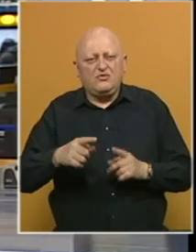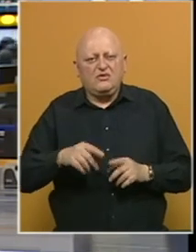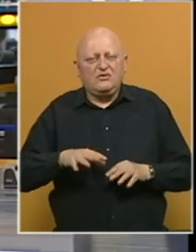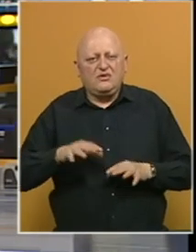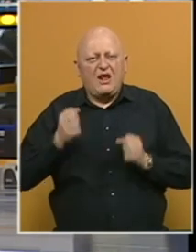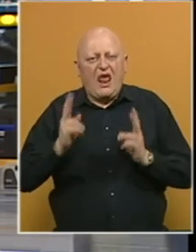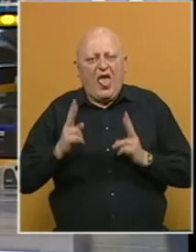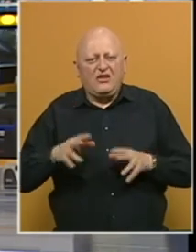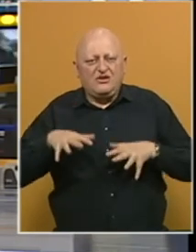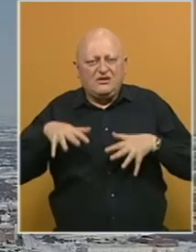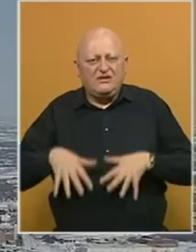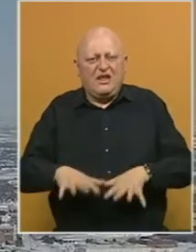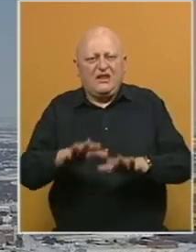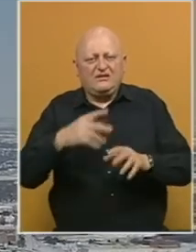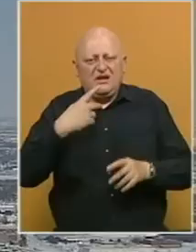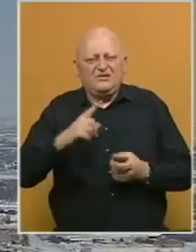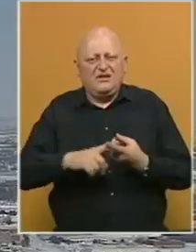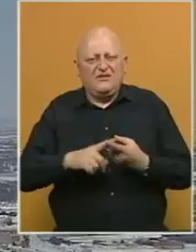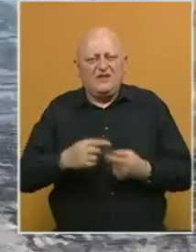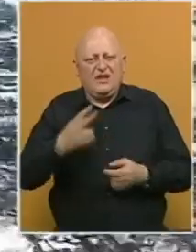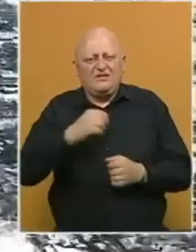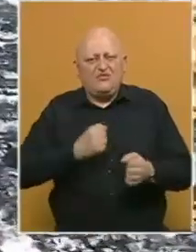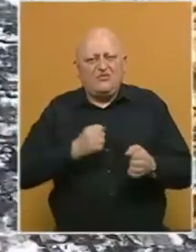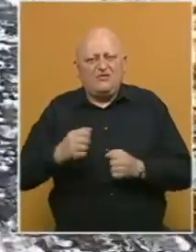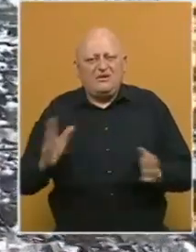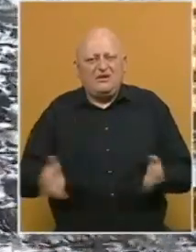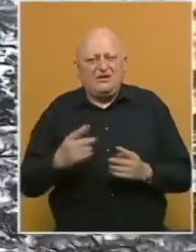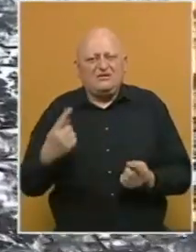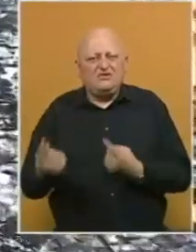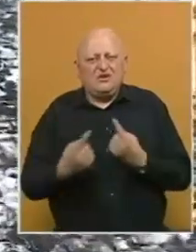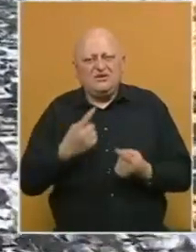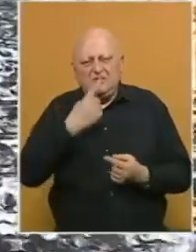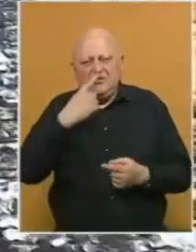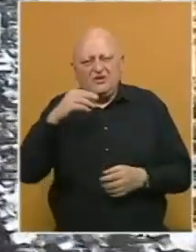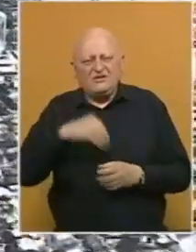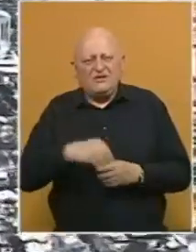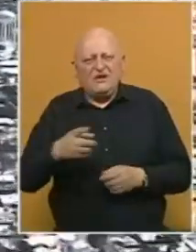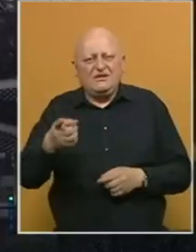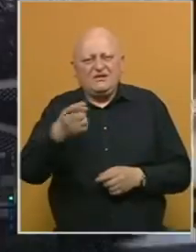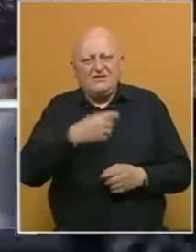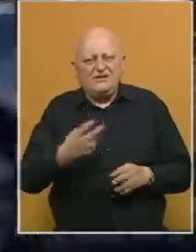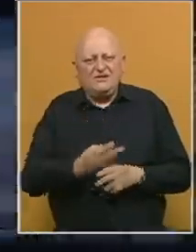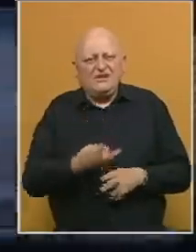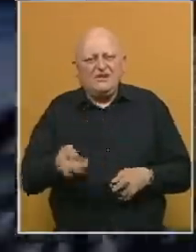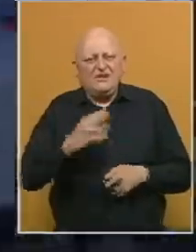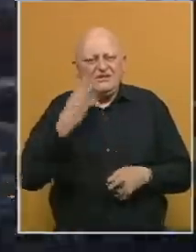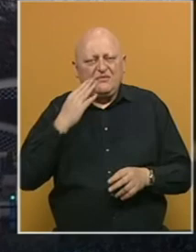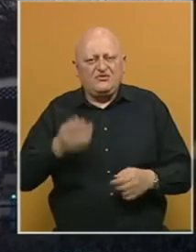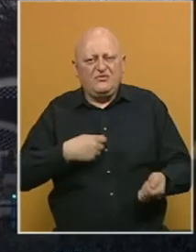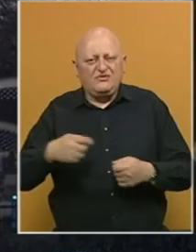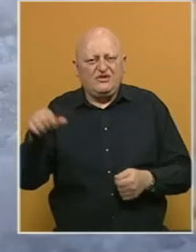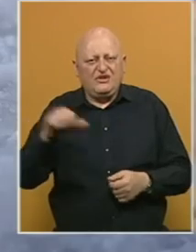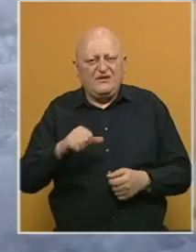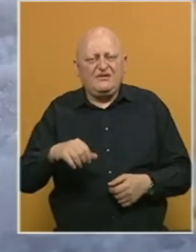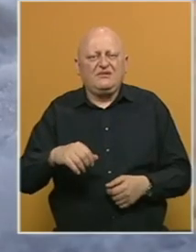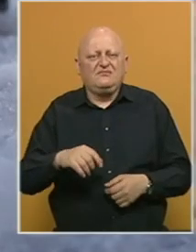smrtonosnog ledenog talasa saopštila je Federalna agencija za upravljanje hitnim situacijama. Milioni stanovnika te savezne države, najvećeg američkog